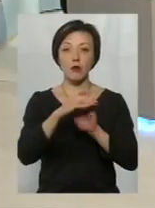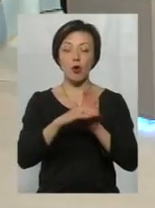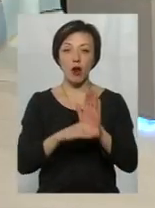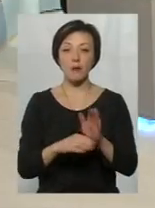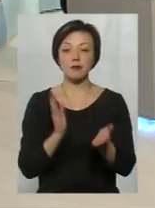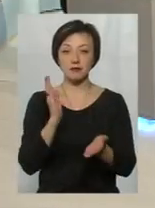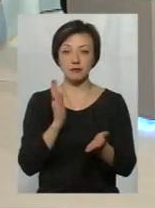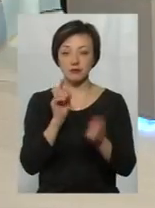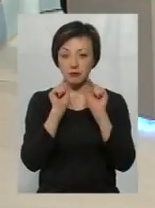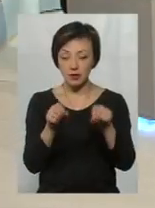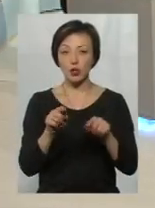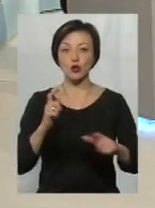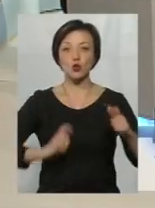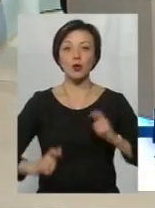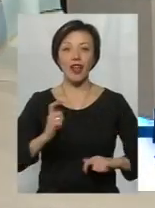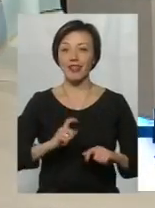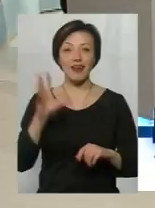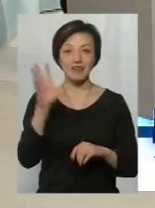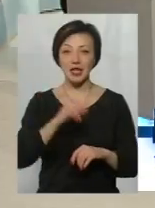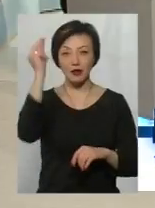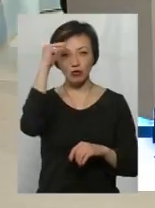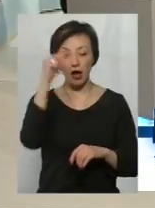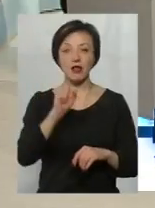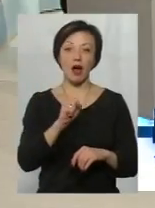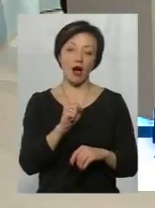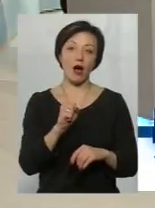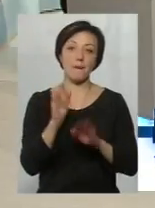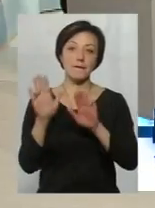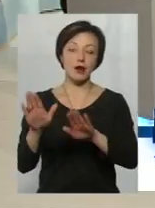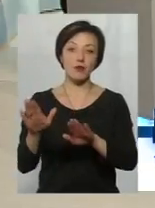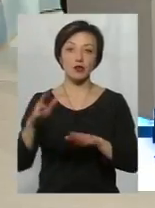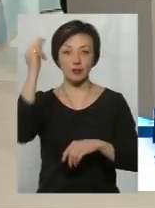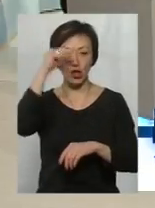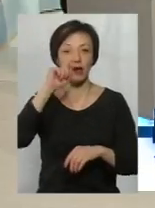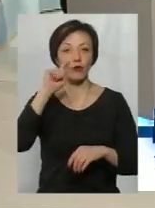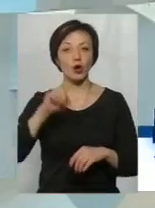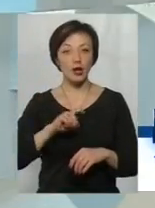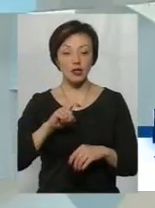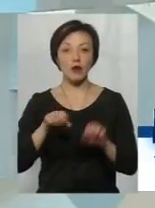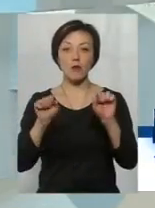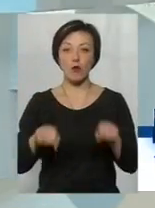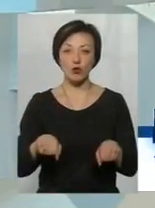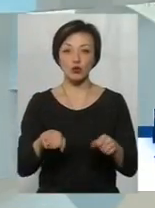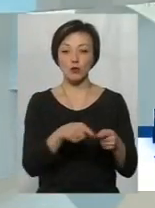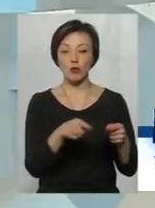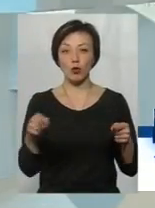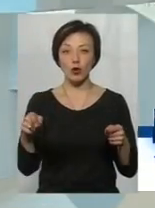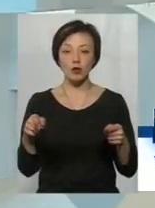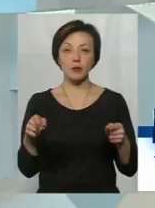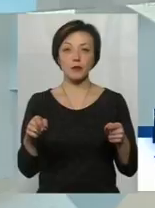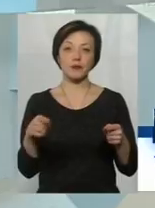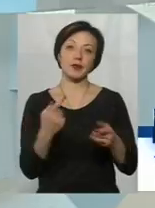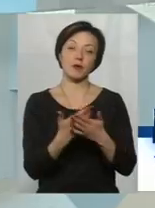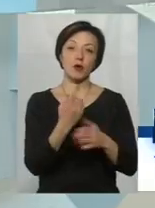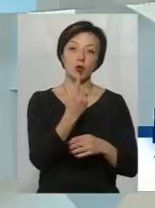які спрямовані на те, щоб студенти, нехай не все навчання, а перебуваючи на навчанні в Україні, вони можуть протягом певного періоду,